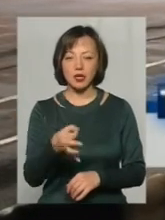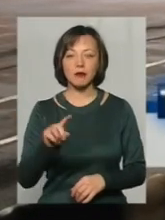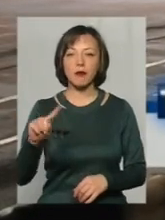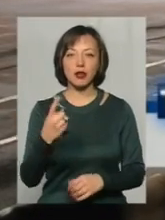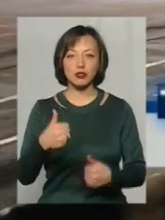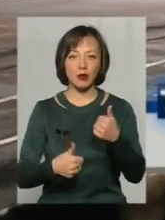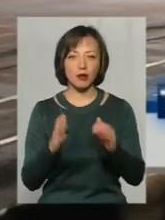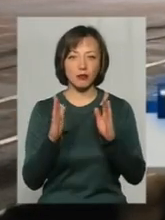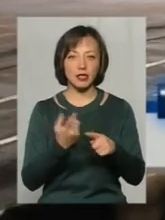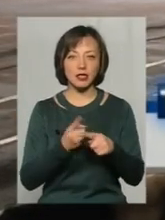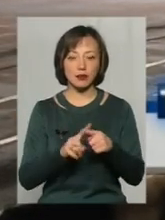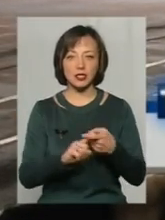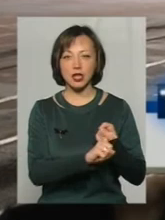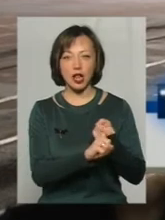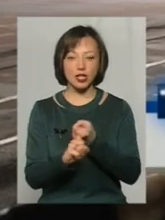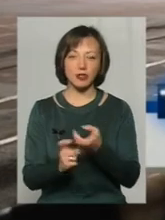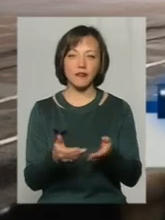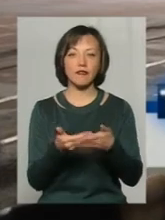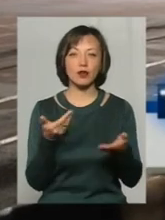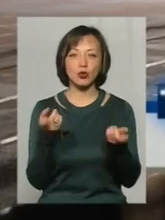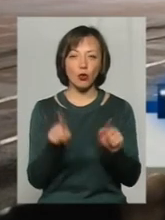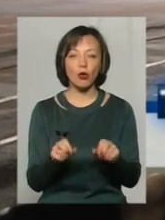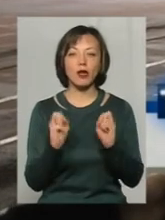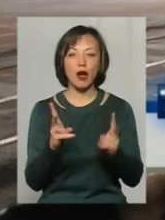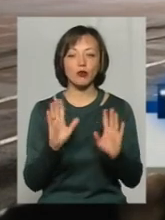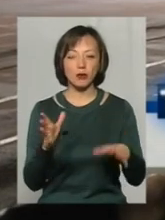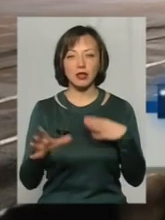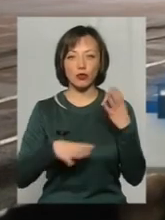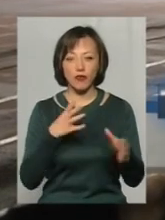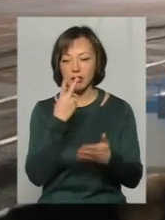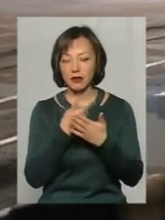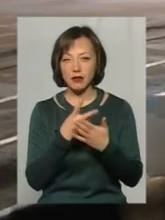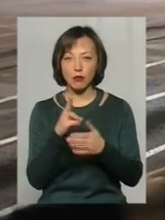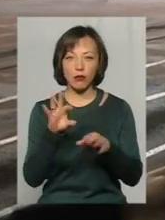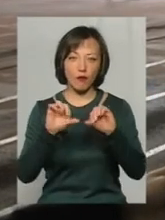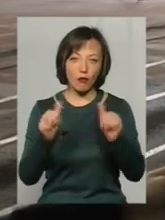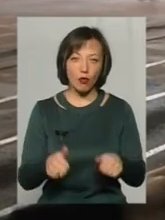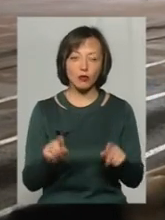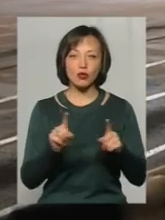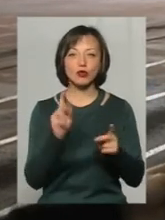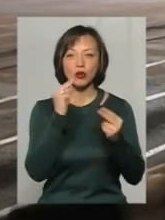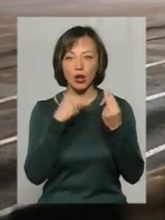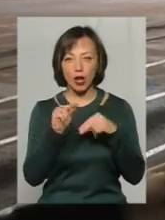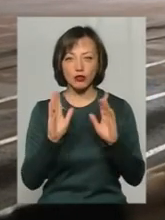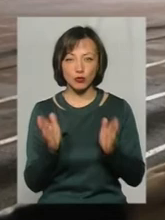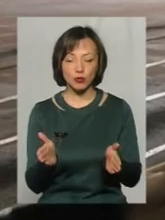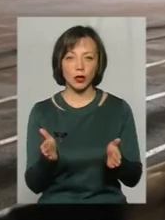старт, адже все-таки це буде залежати від того, як ми будемо тренуватися, будемо дивитися по формі, що як нам буде краще.